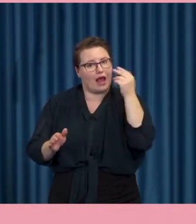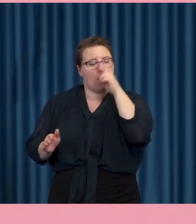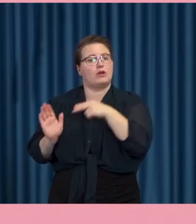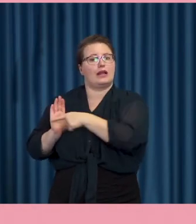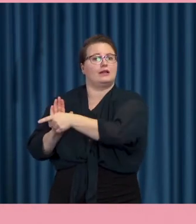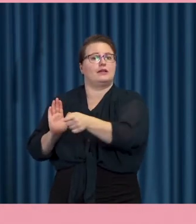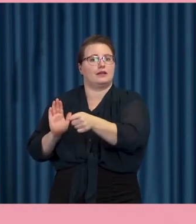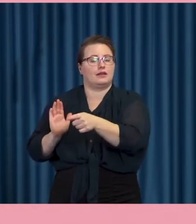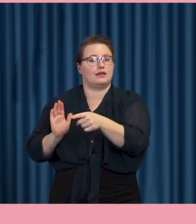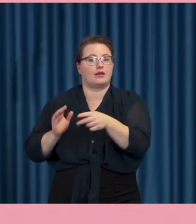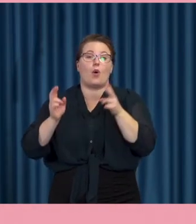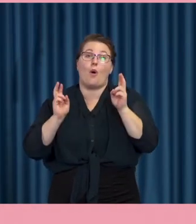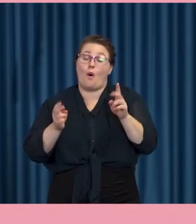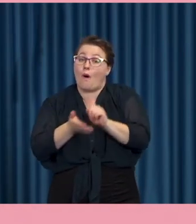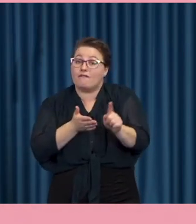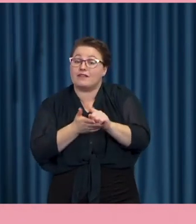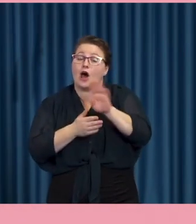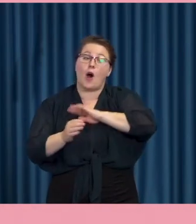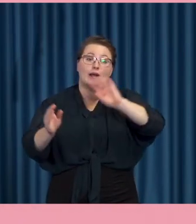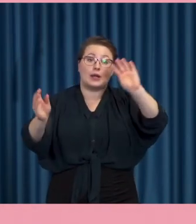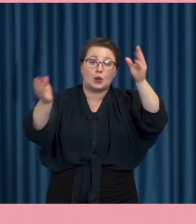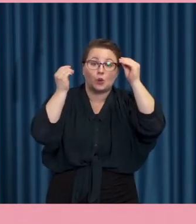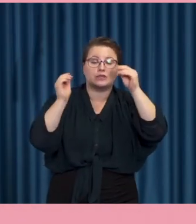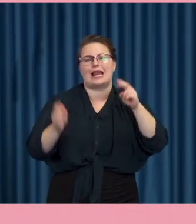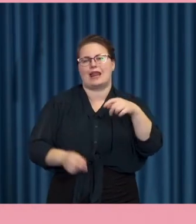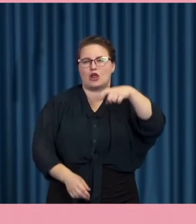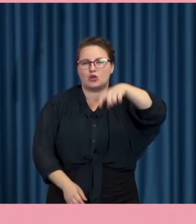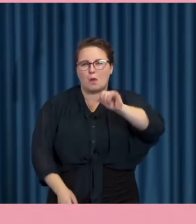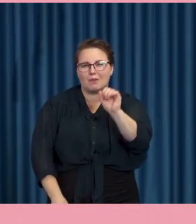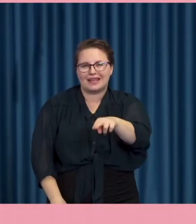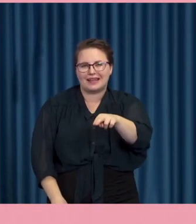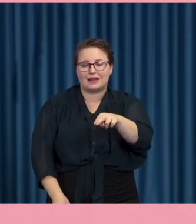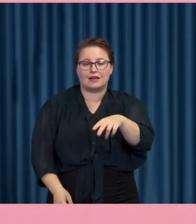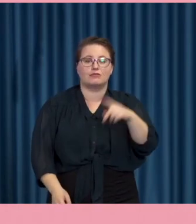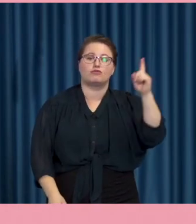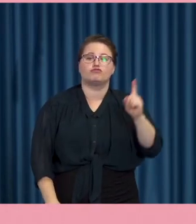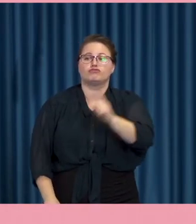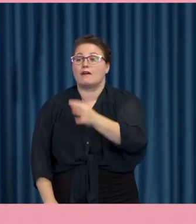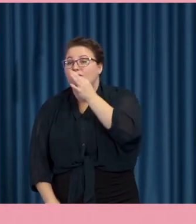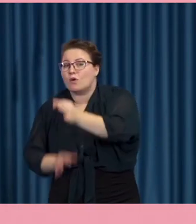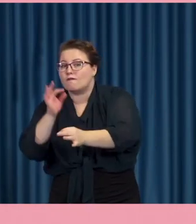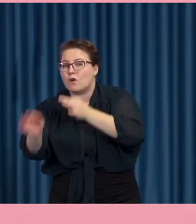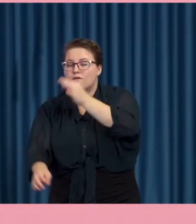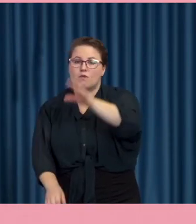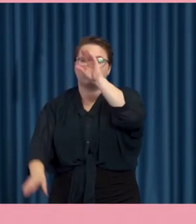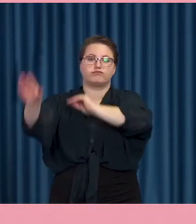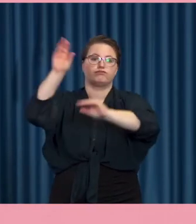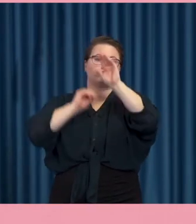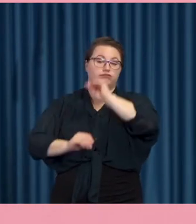Och de har inte sällan kurser eller drop-in där man kan fråga och helt enkelt lära sig saker.